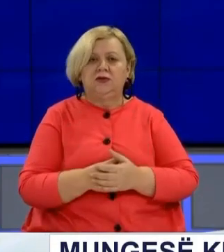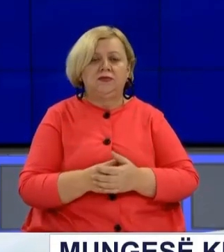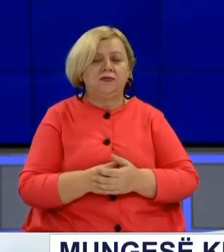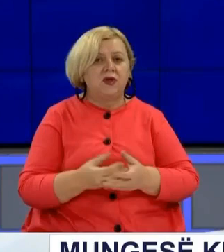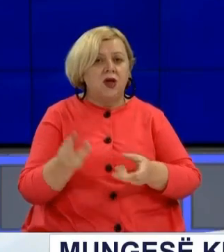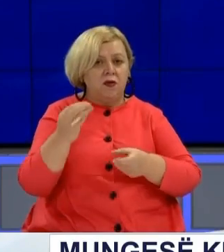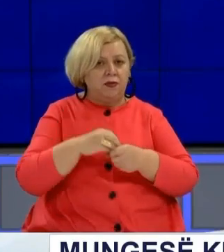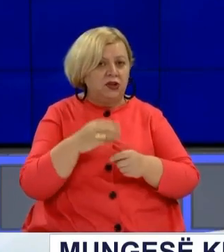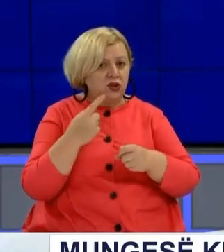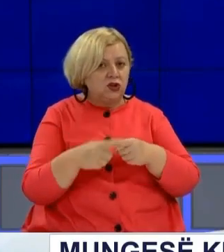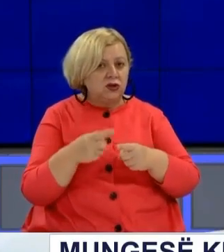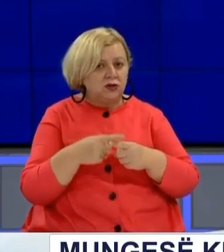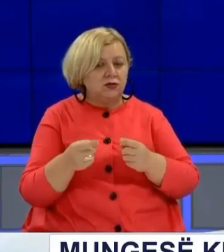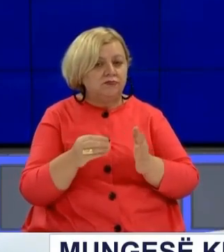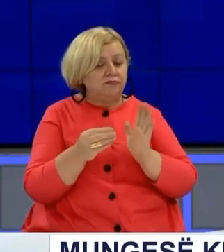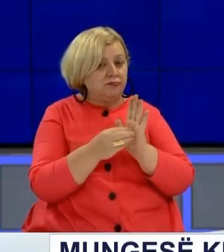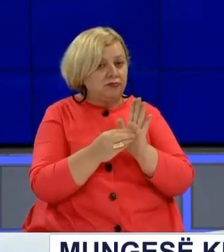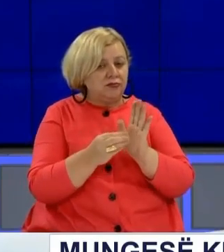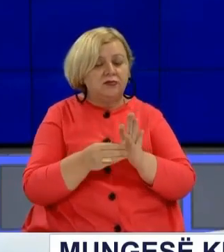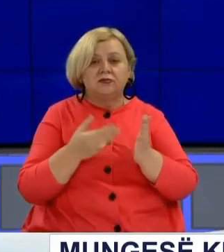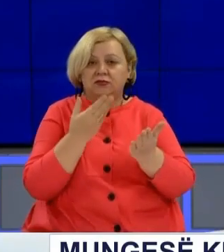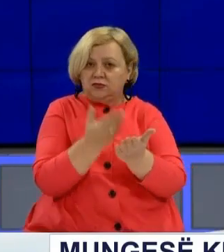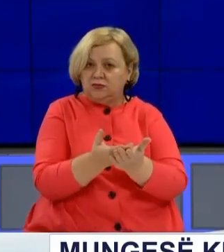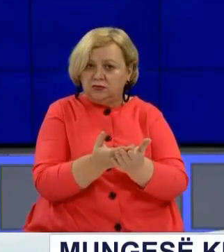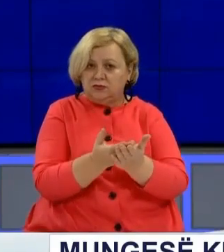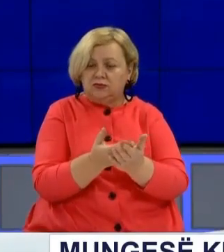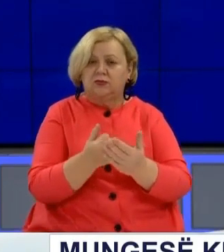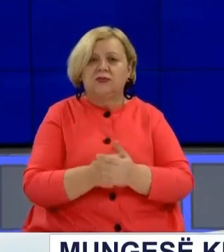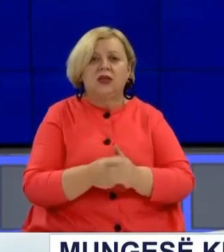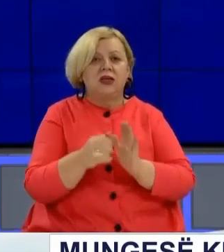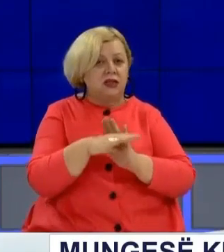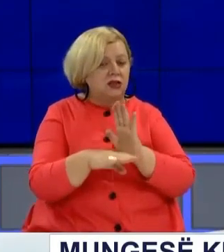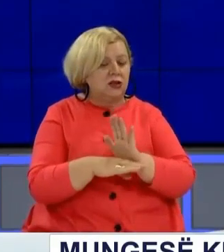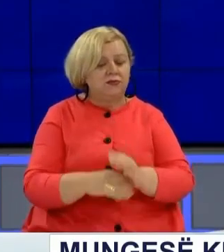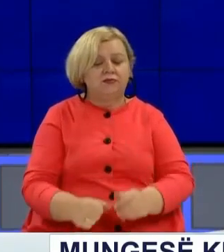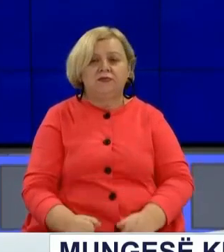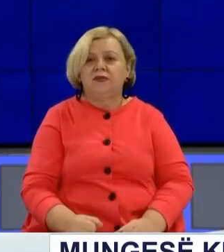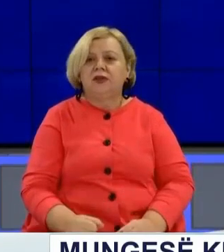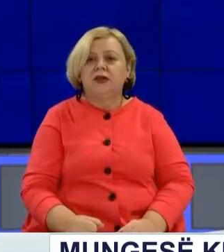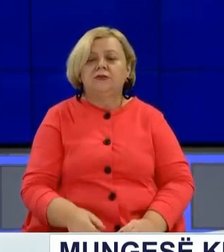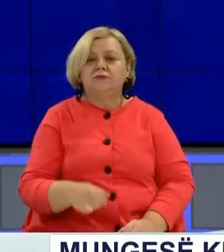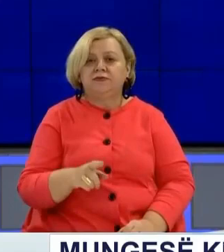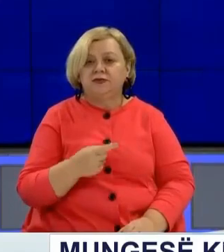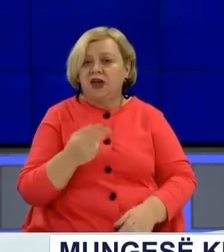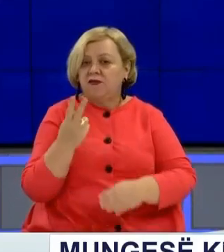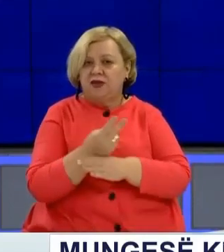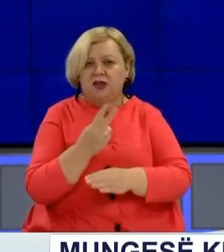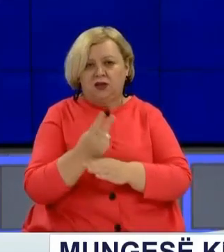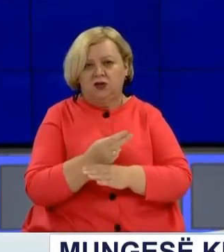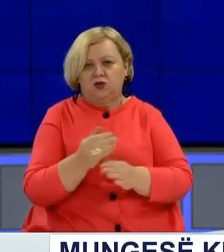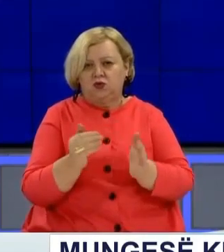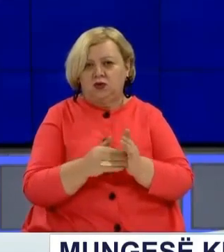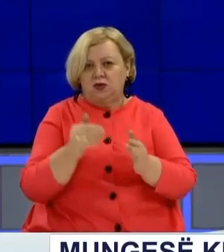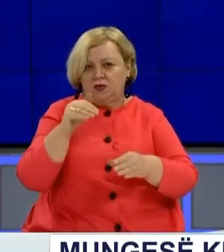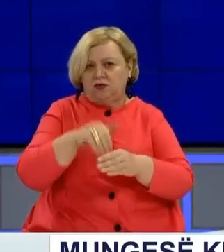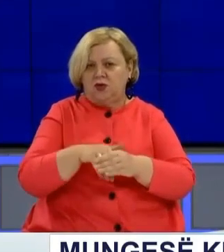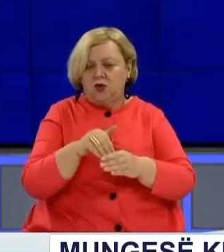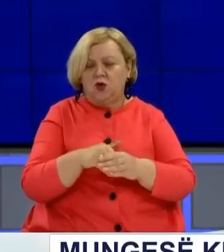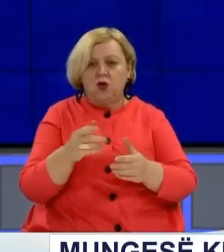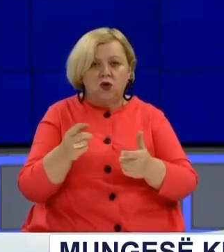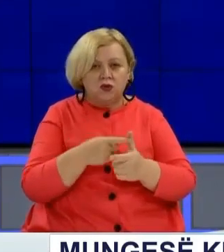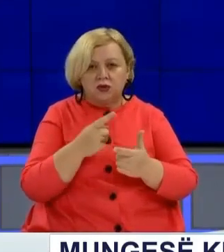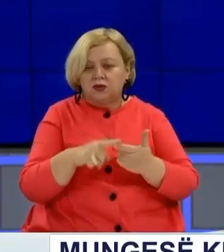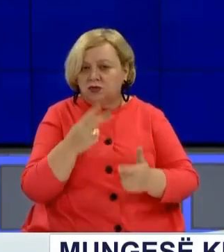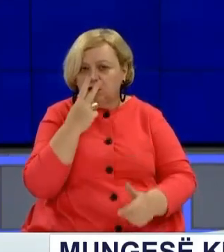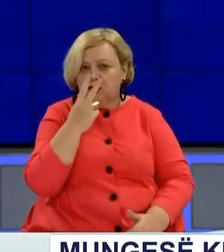i përfshirë që është e ta pa mandamitit e propozuara nga ta në pëlligje. Si pas ti, vendi duhet të shkojnë në zgjede ose duhet të